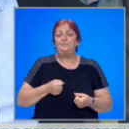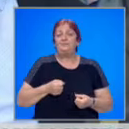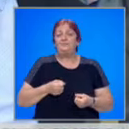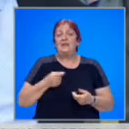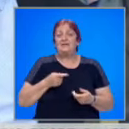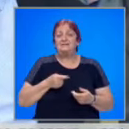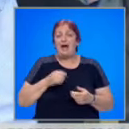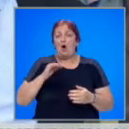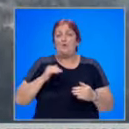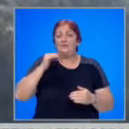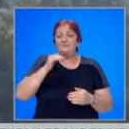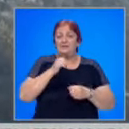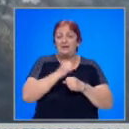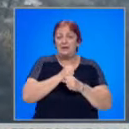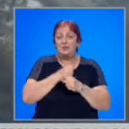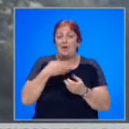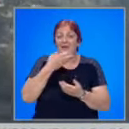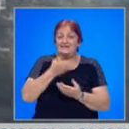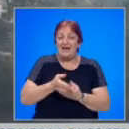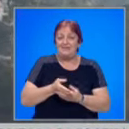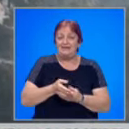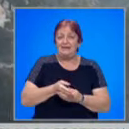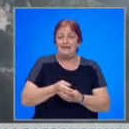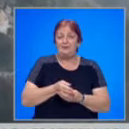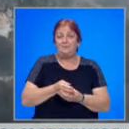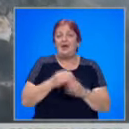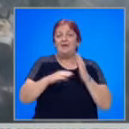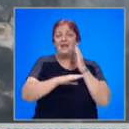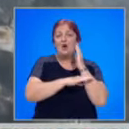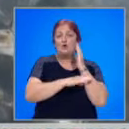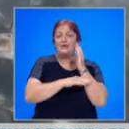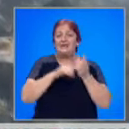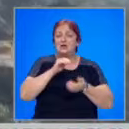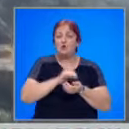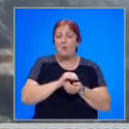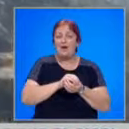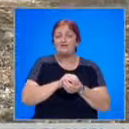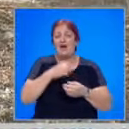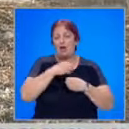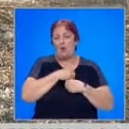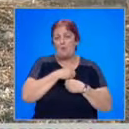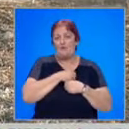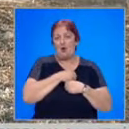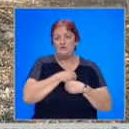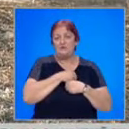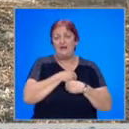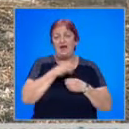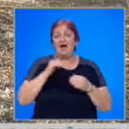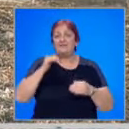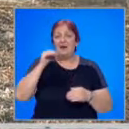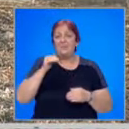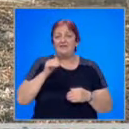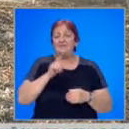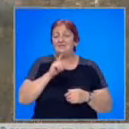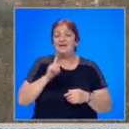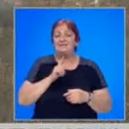оптимизиране на работа. Представителите на горските стопанства и доброволци да бъдат